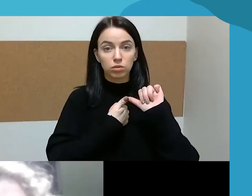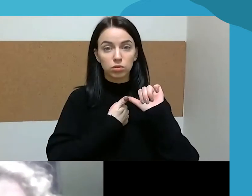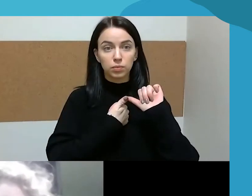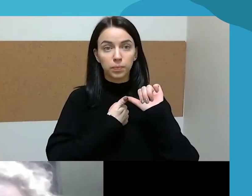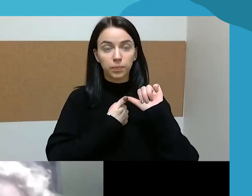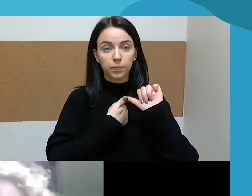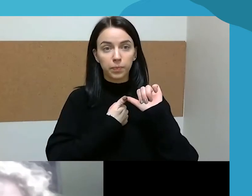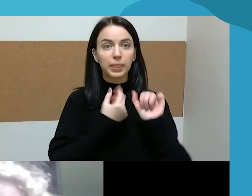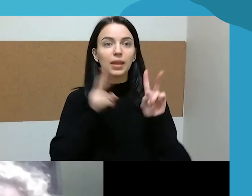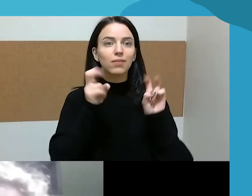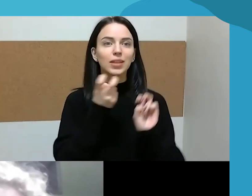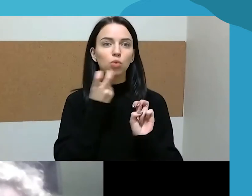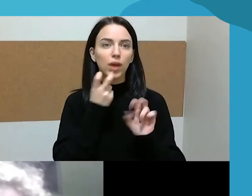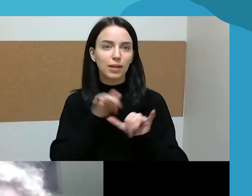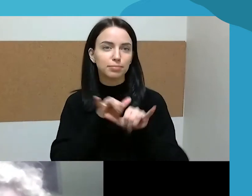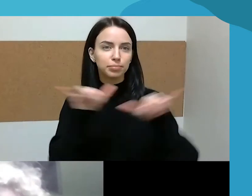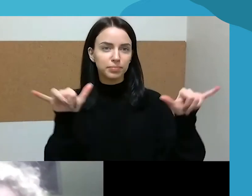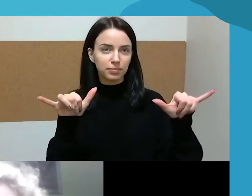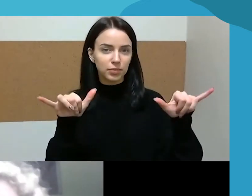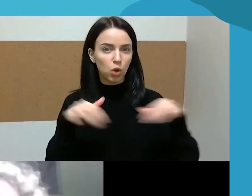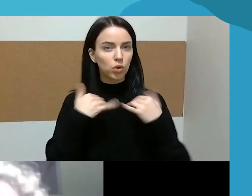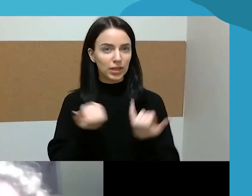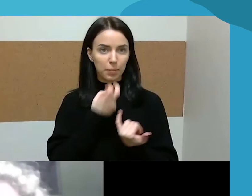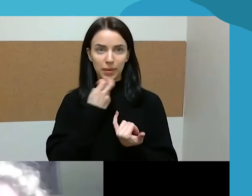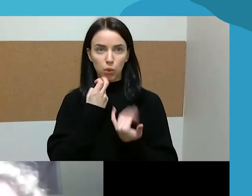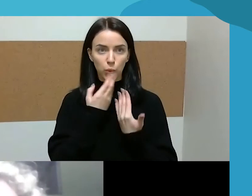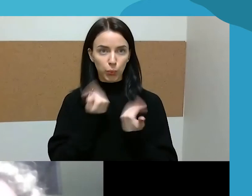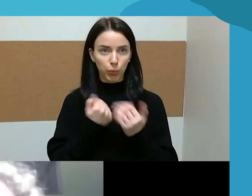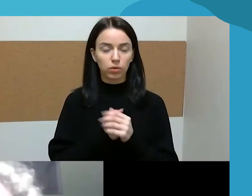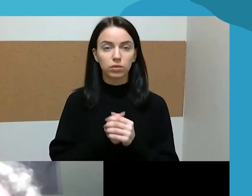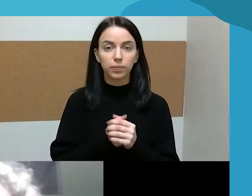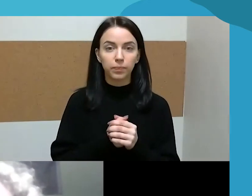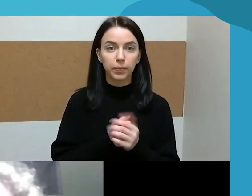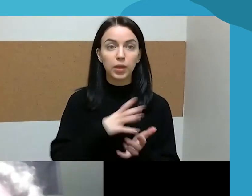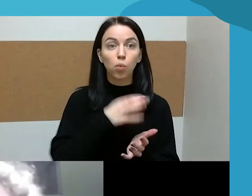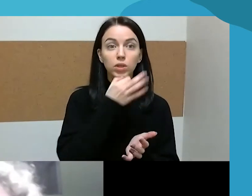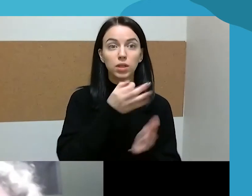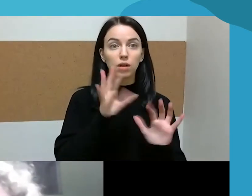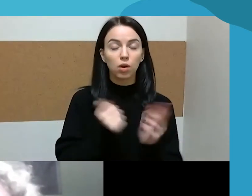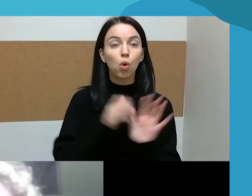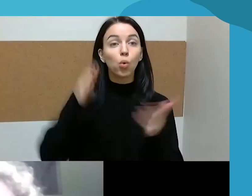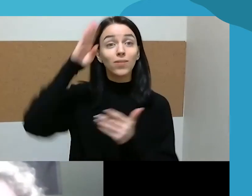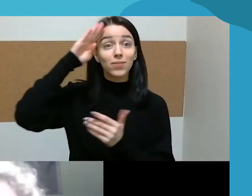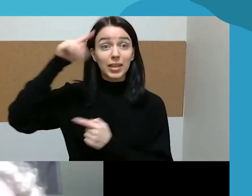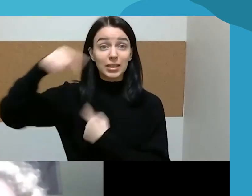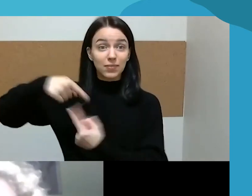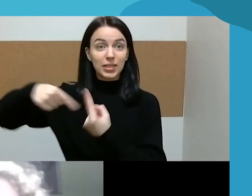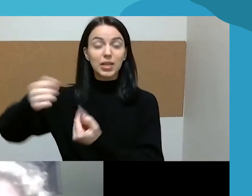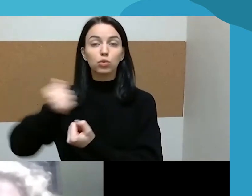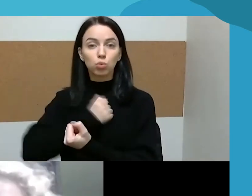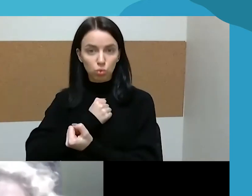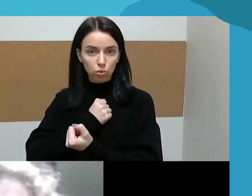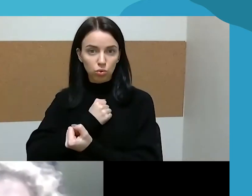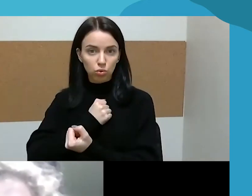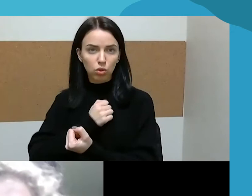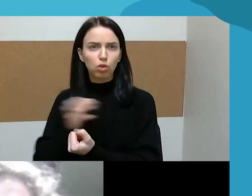juokelis, kur dabar jau, matyti, jau nebelabai ir juokas būtų, kur būtų buvo sakoma, kad, na, jeigu vyras turi verslą, tai praktiškai nelabai